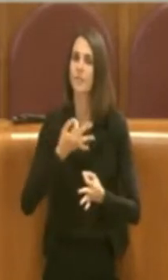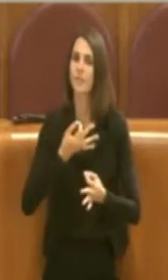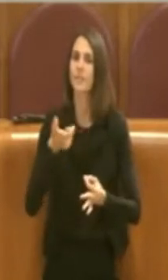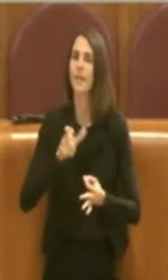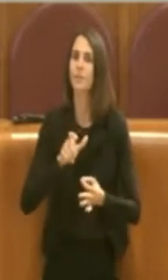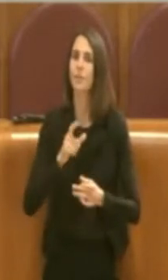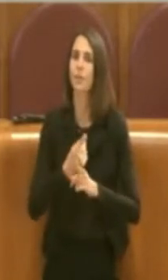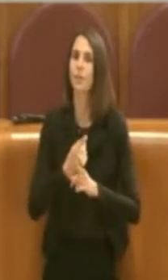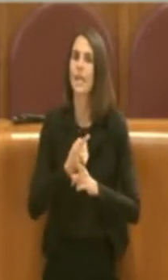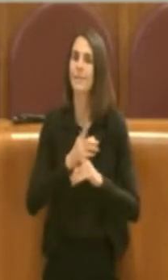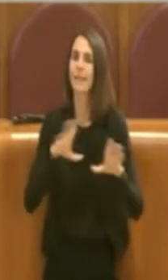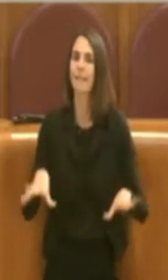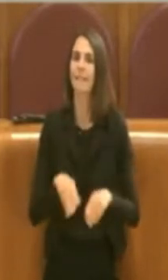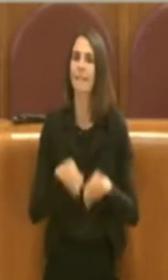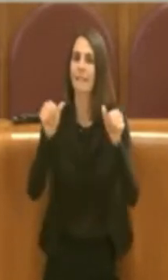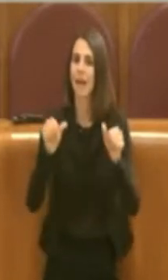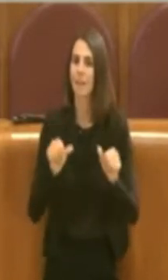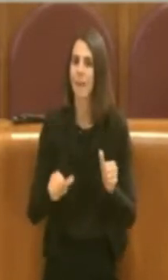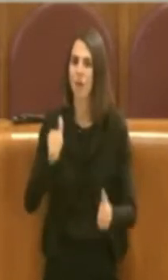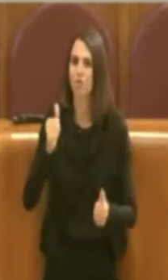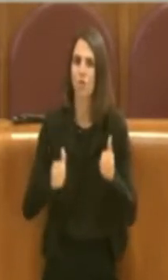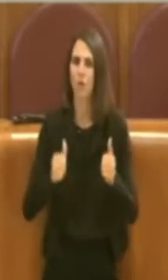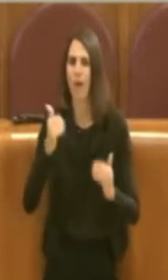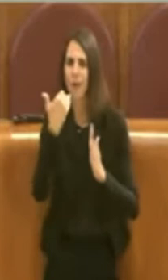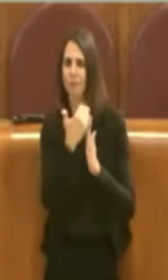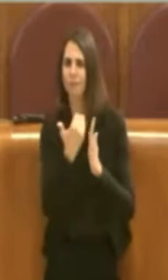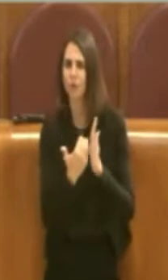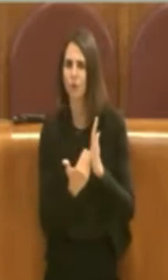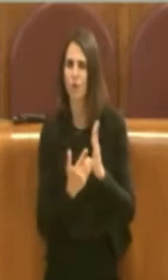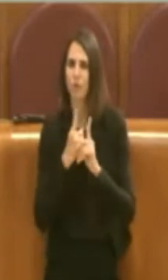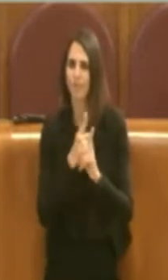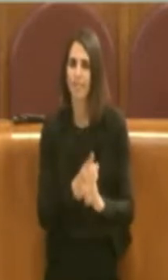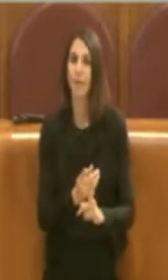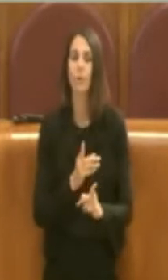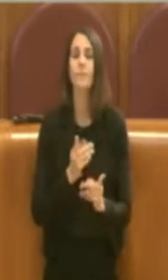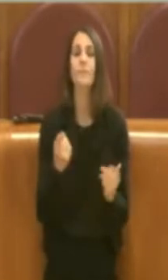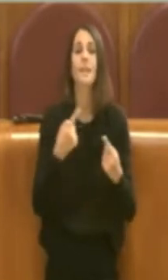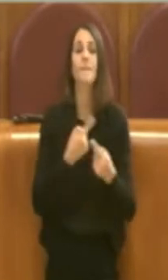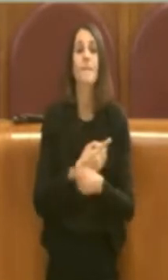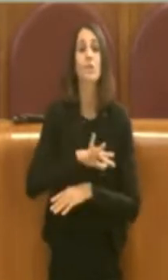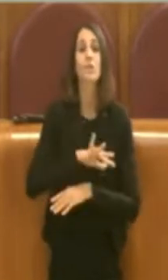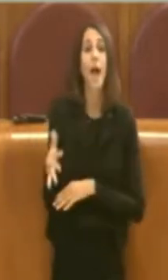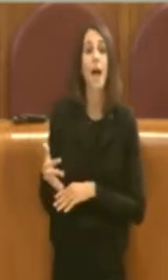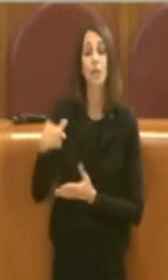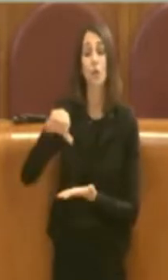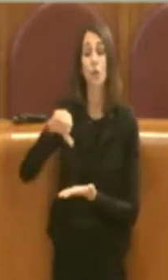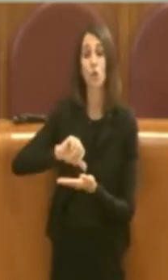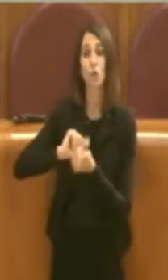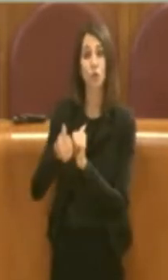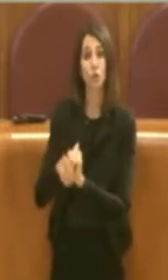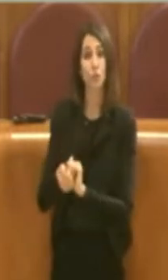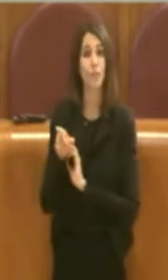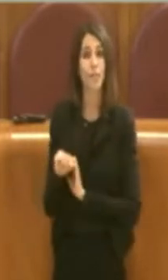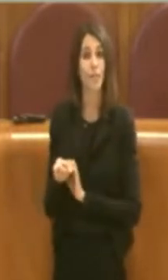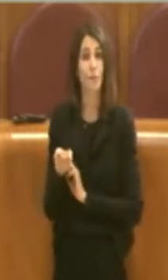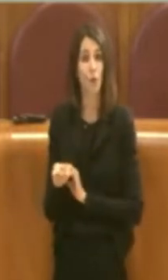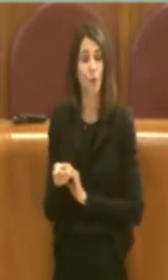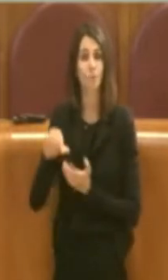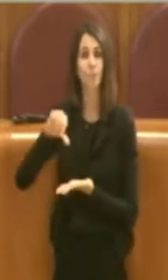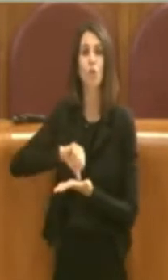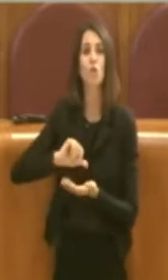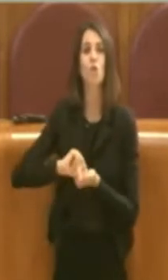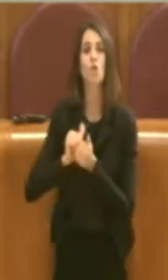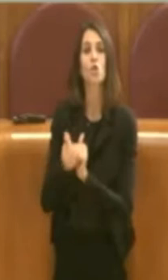una procedura di affidamento e viceversa per quanto riguarda invece l'altro impianto, quello di